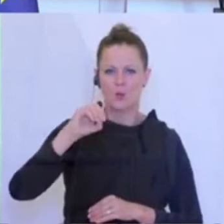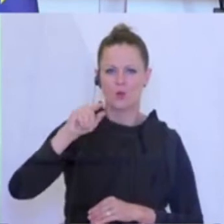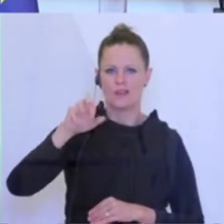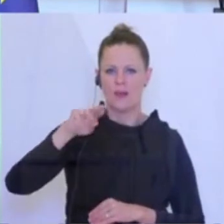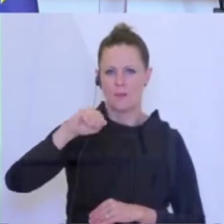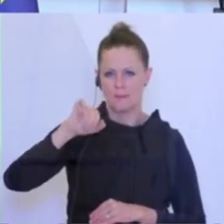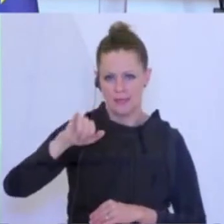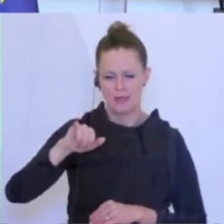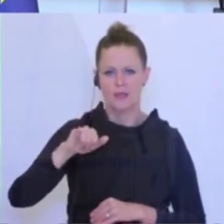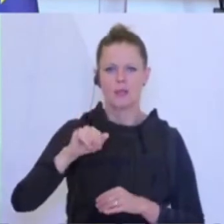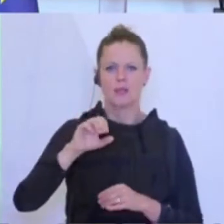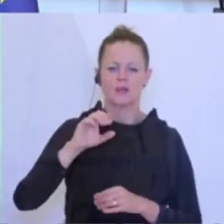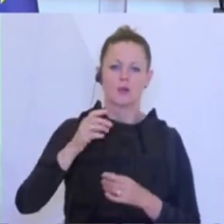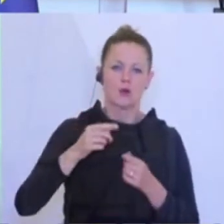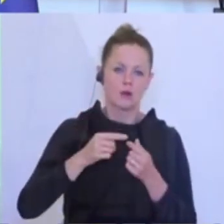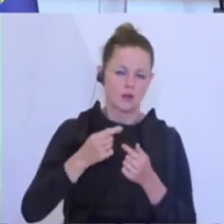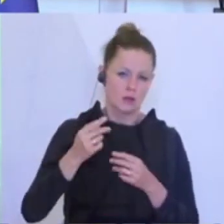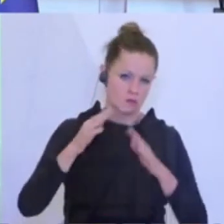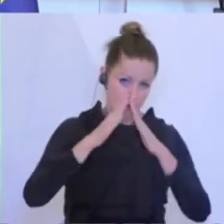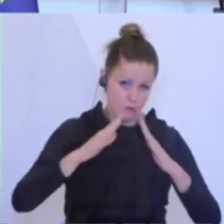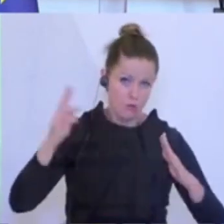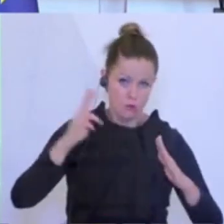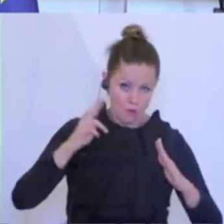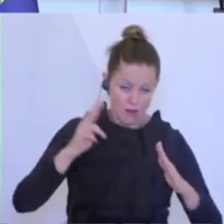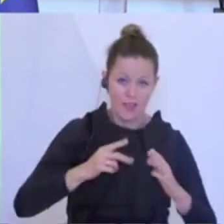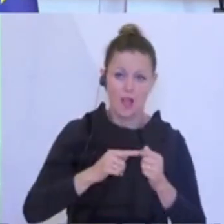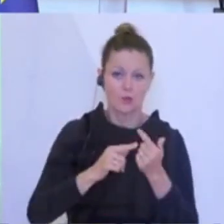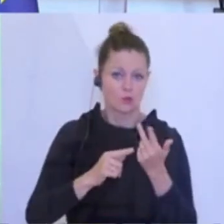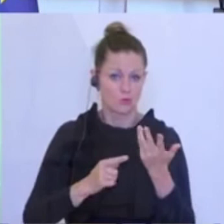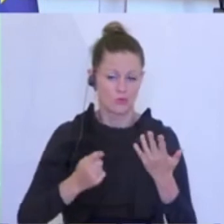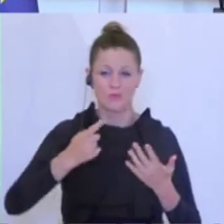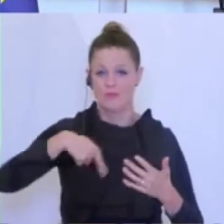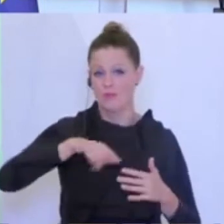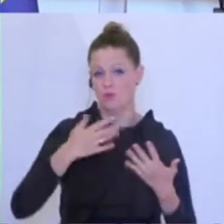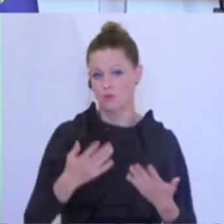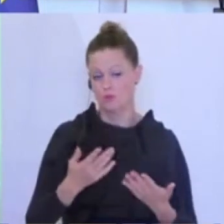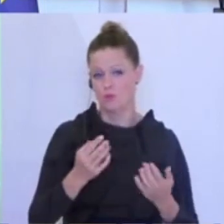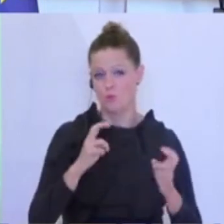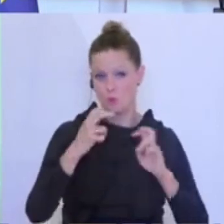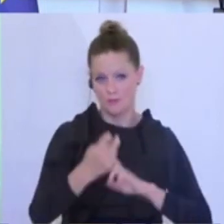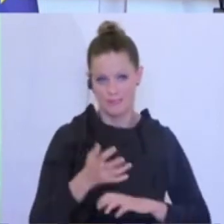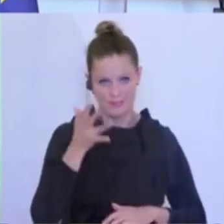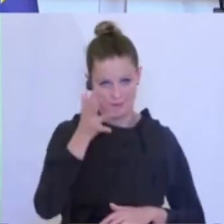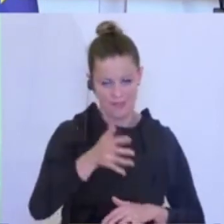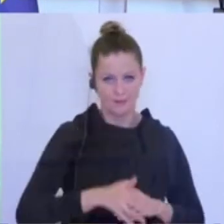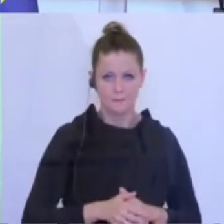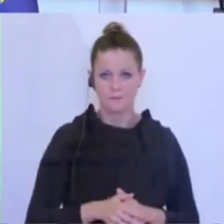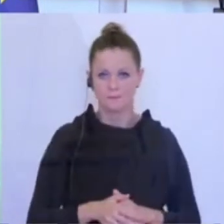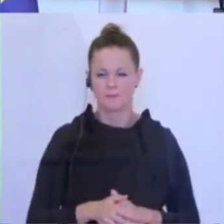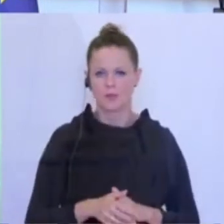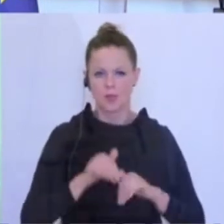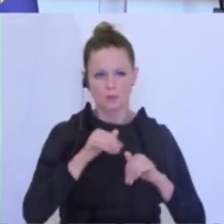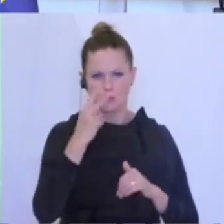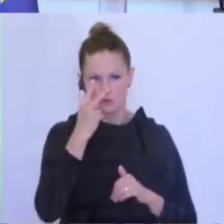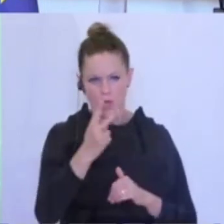Photovoltaikanlagen. Das sind alles Dinge, die wir realisieren werden. Maßgeschneidert für die jeweilige